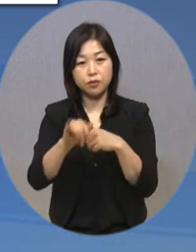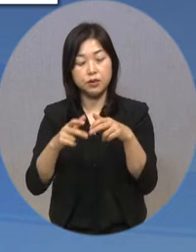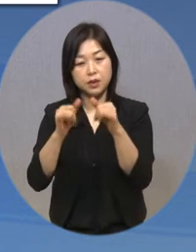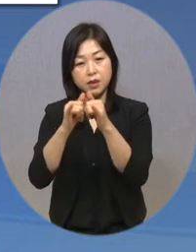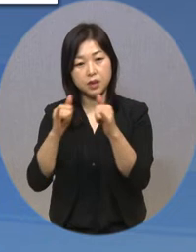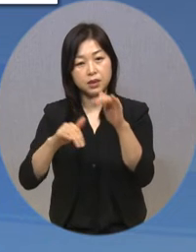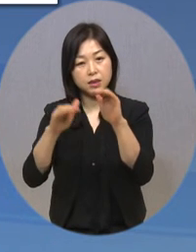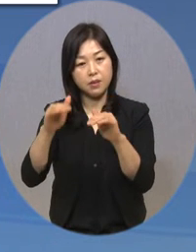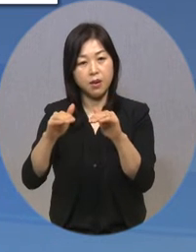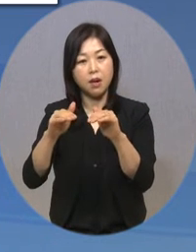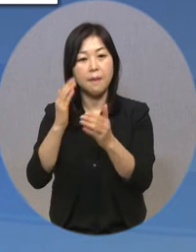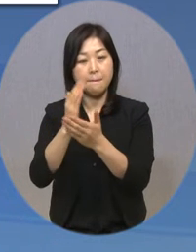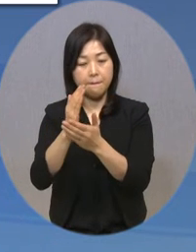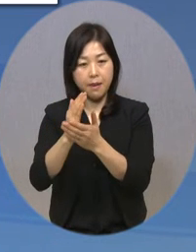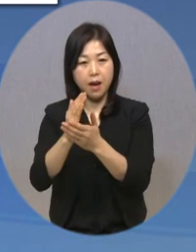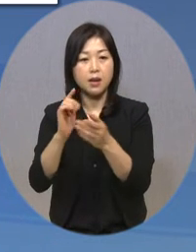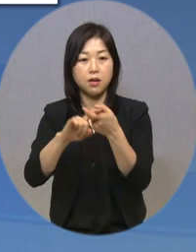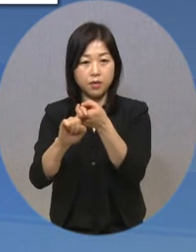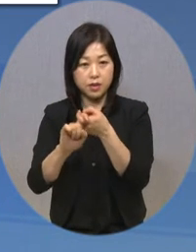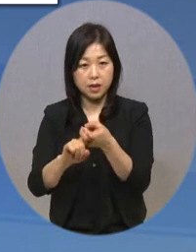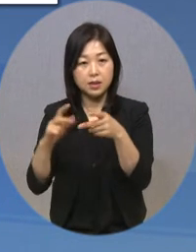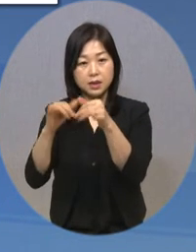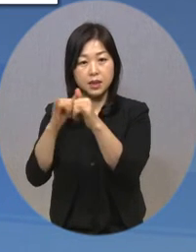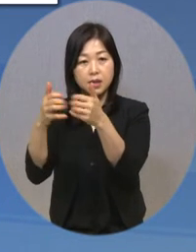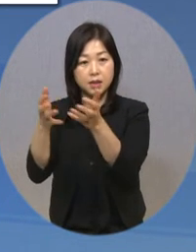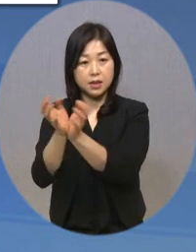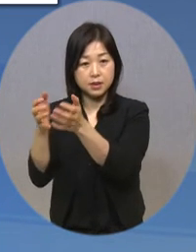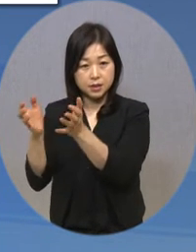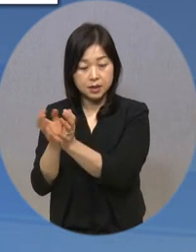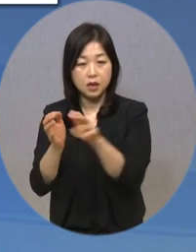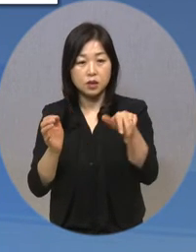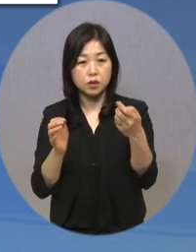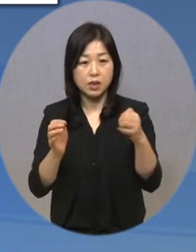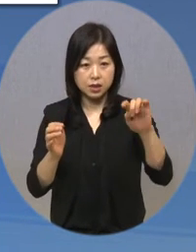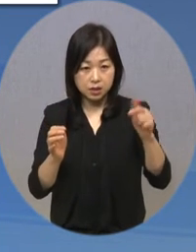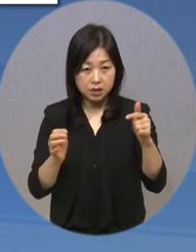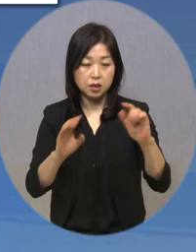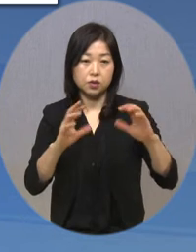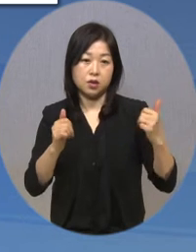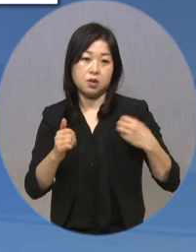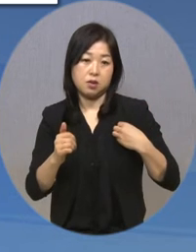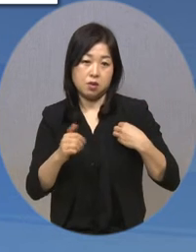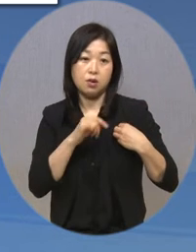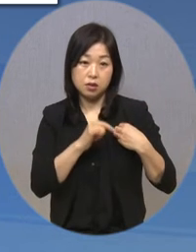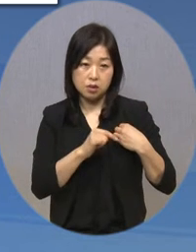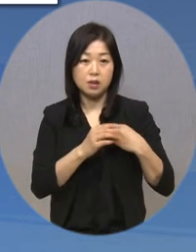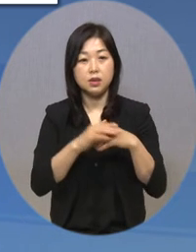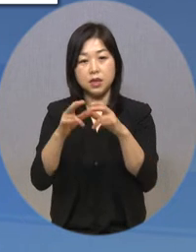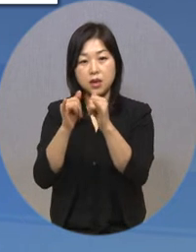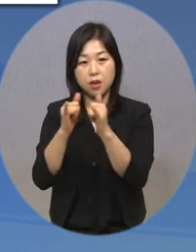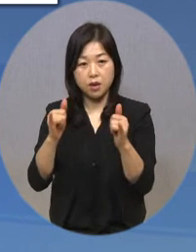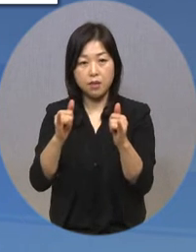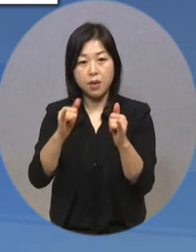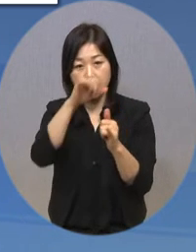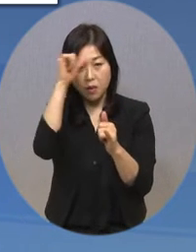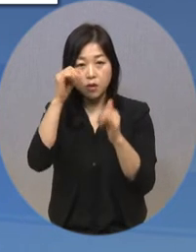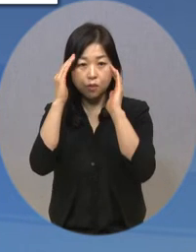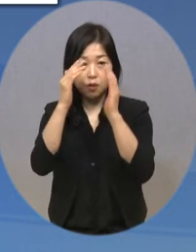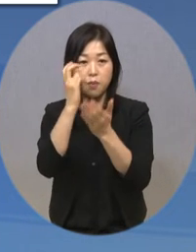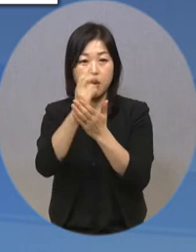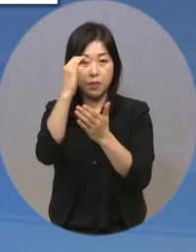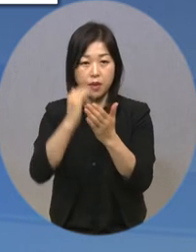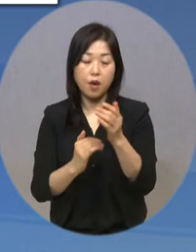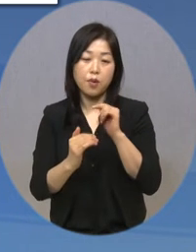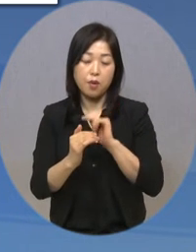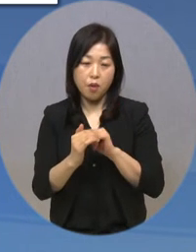장애인 차별 철폐 연대를 비롯한 장애계 단체들은 조회진 국회의원의 장애인 평생교육법안 발의를 환영하며